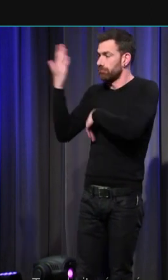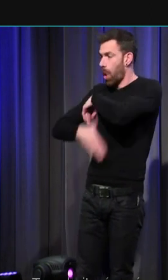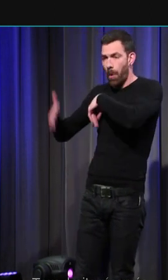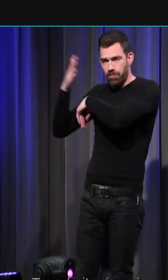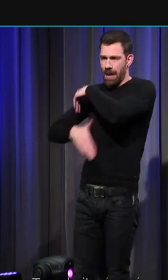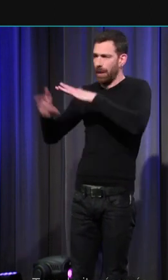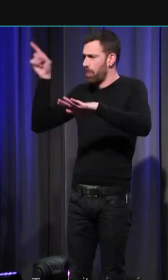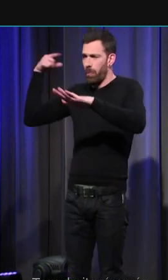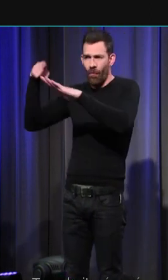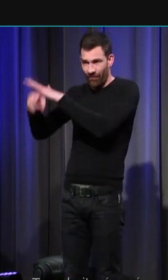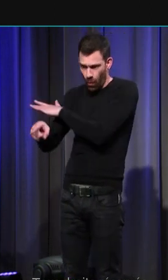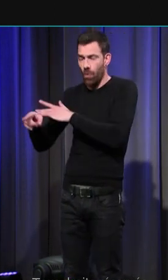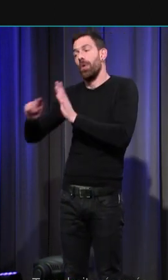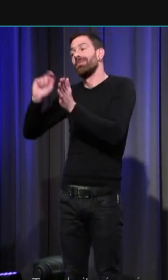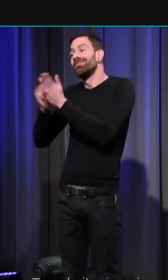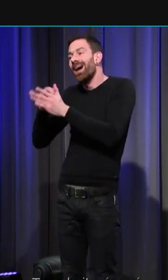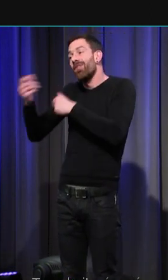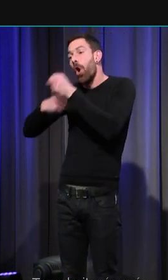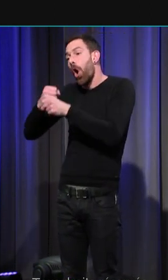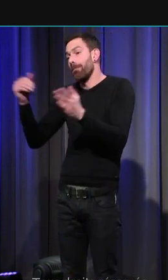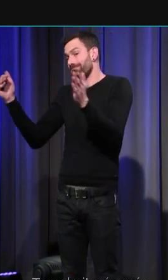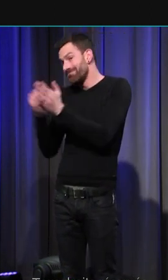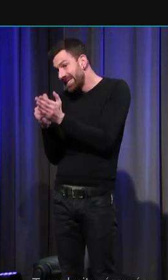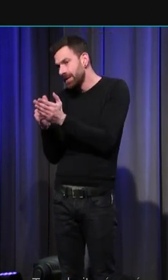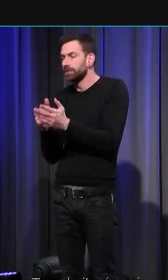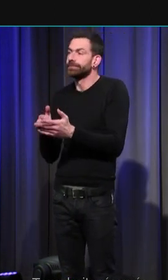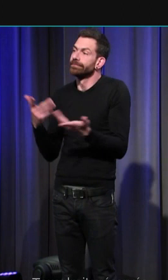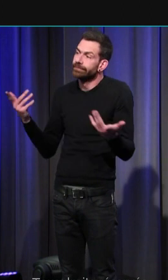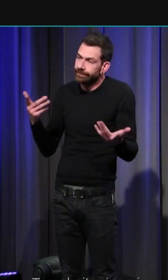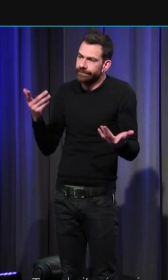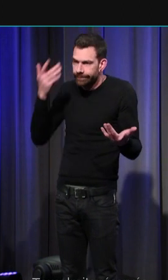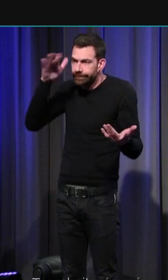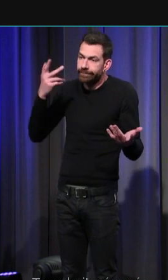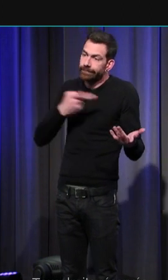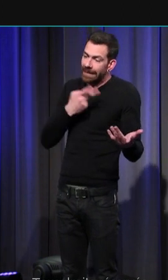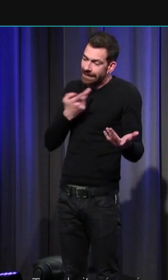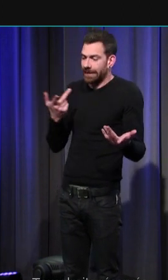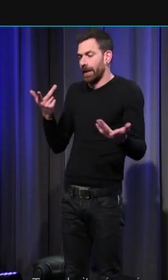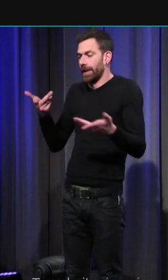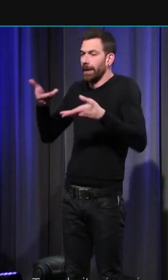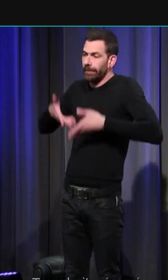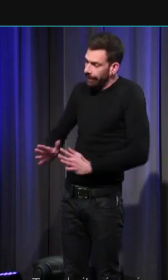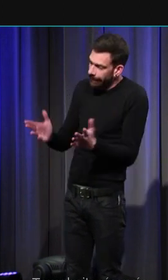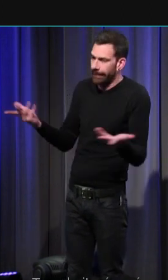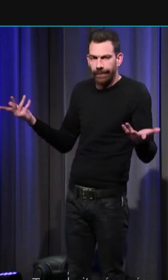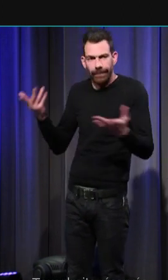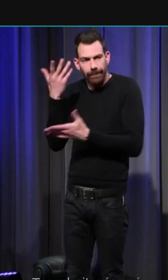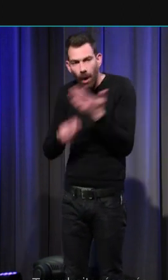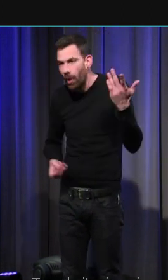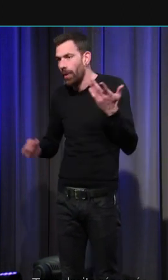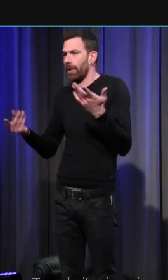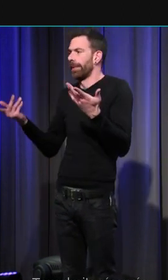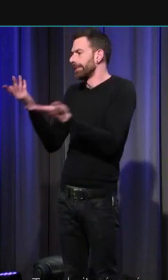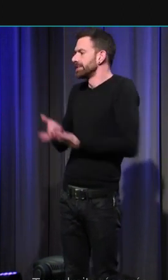profonde on est autour de l'an 1000 donc vous imaginez bien que l'obstétrique est défaillante que les conditions sanitaires les conditions d'hygiène sont